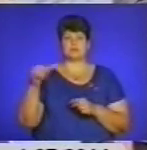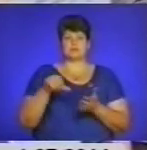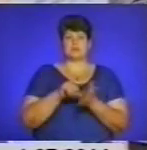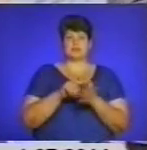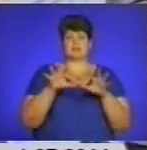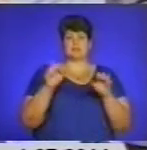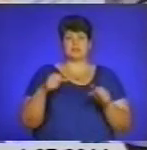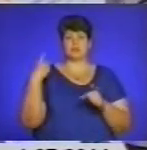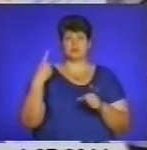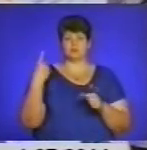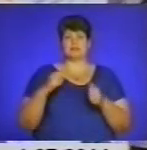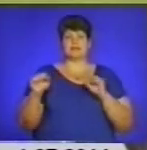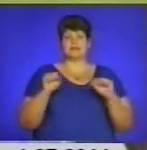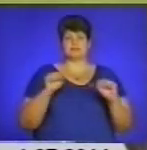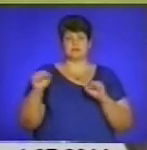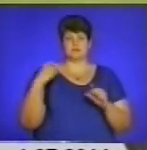області, керівники